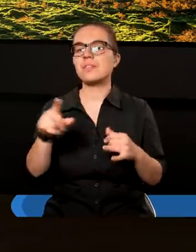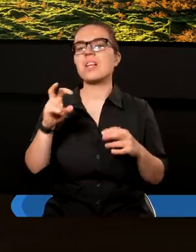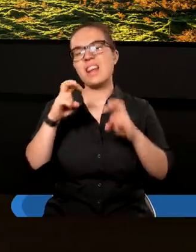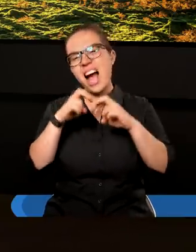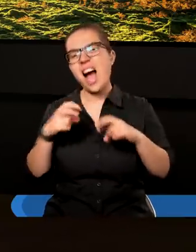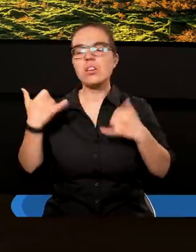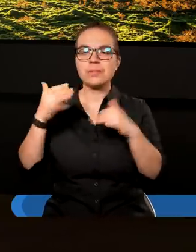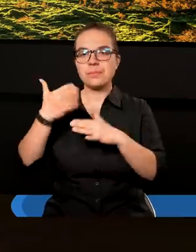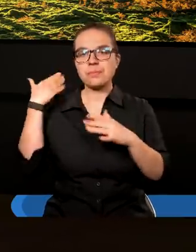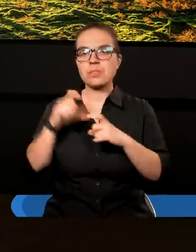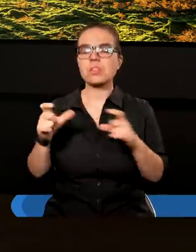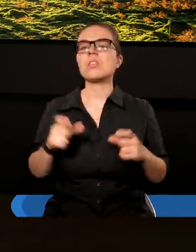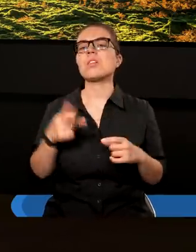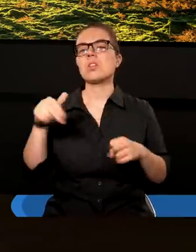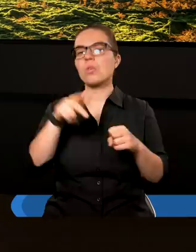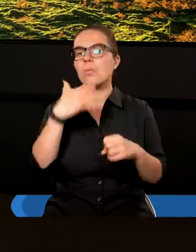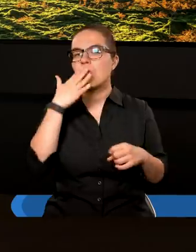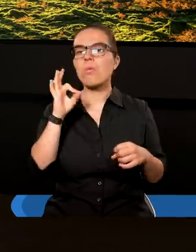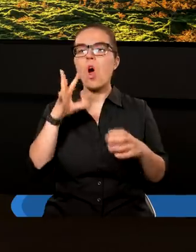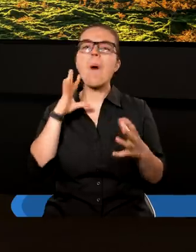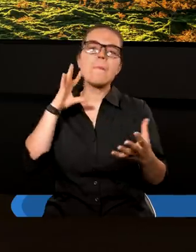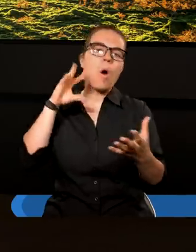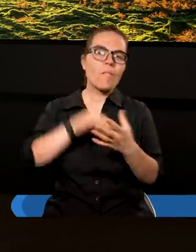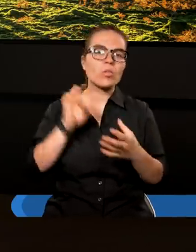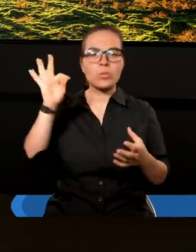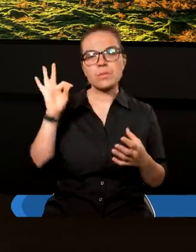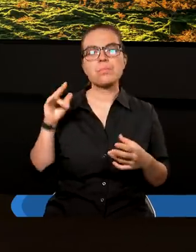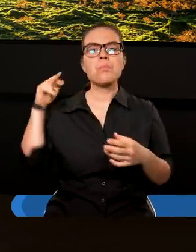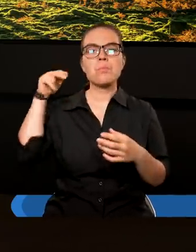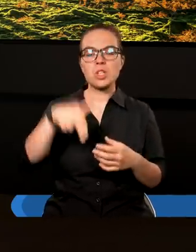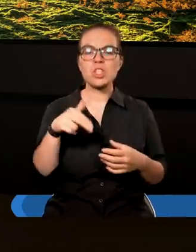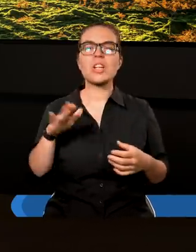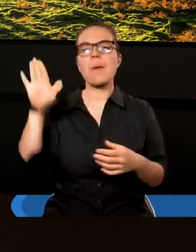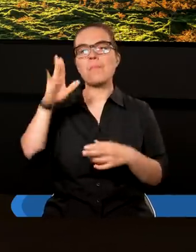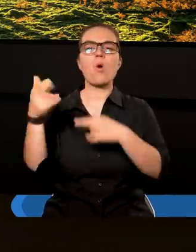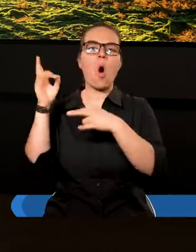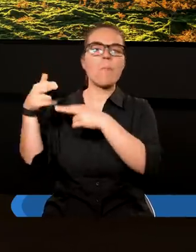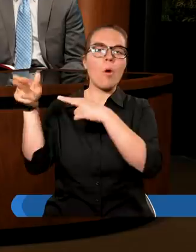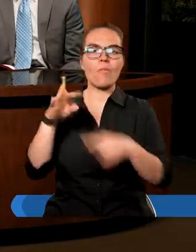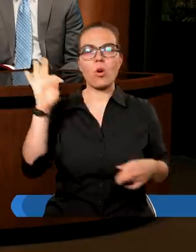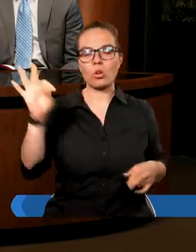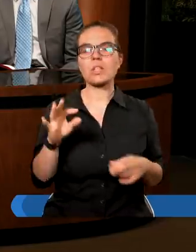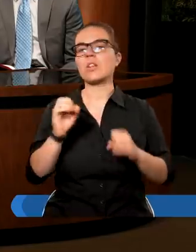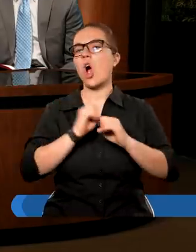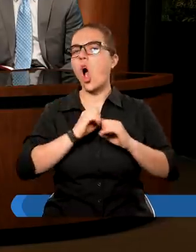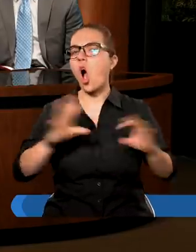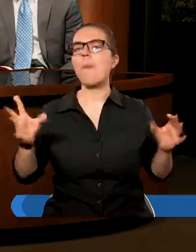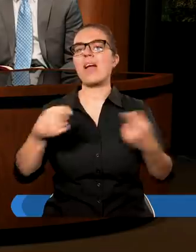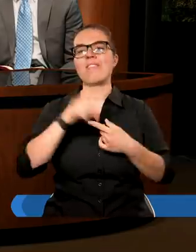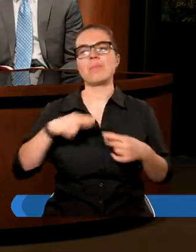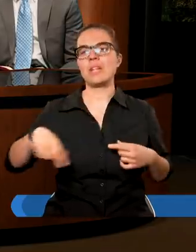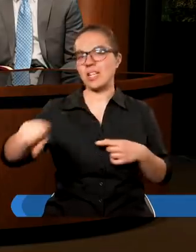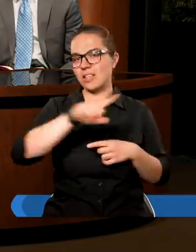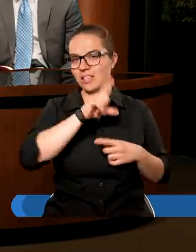eschatologicznej, tej nawiązującej do jego powtórnego przyjścia, do jego powrotu. Bóg objawia przed nami